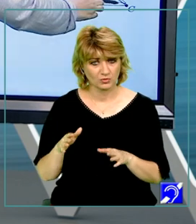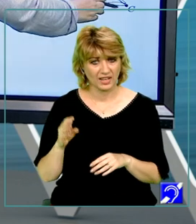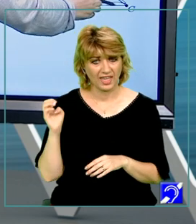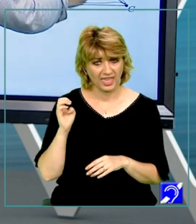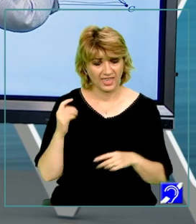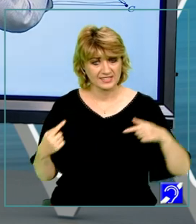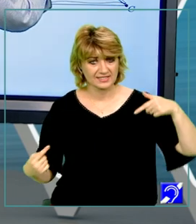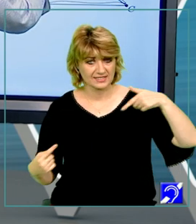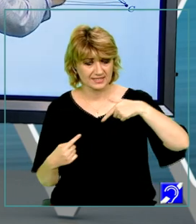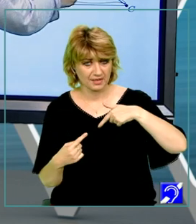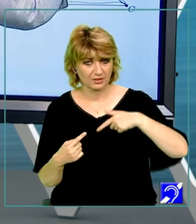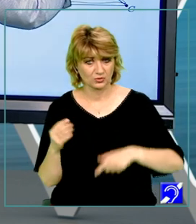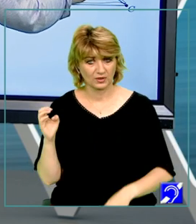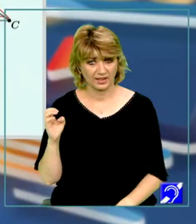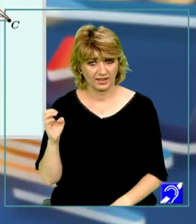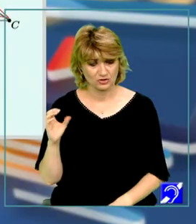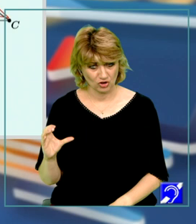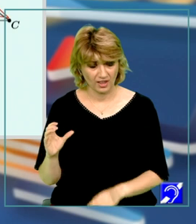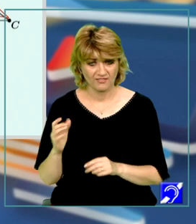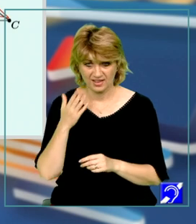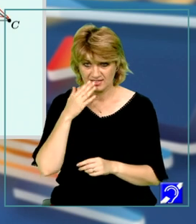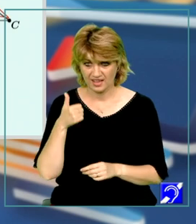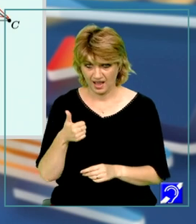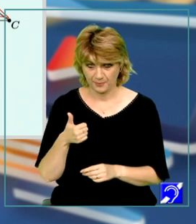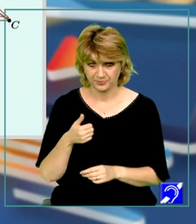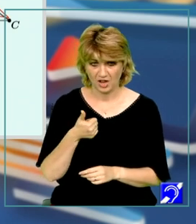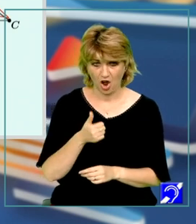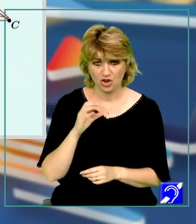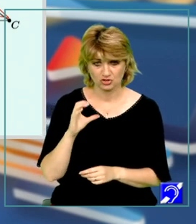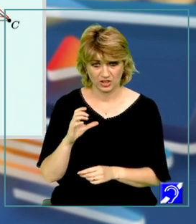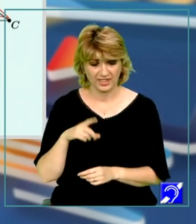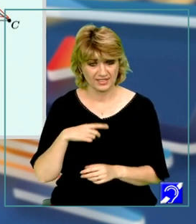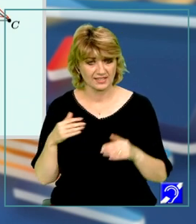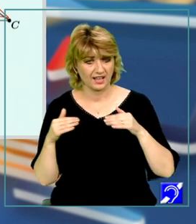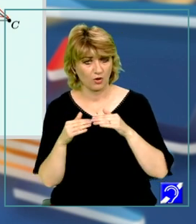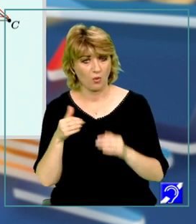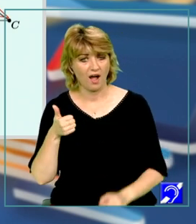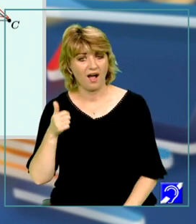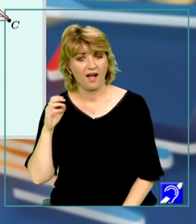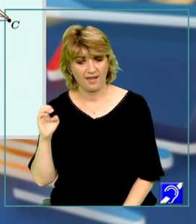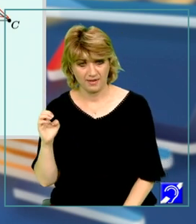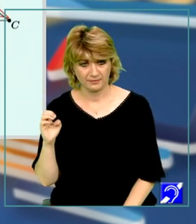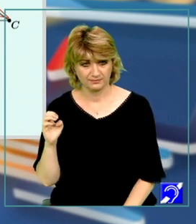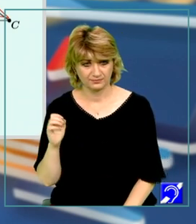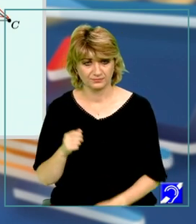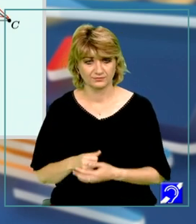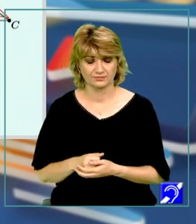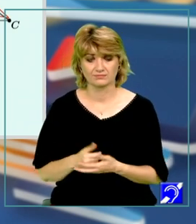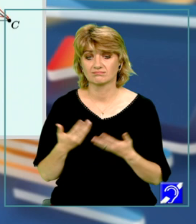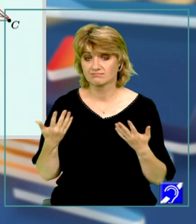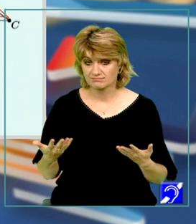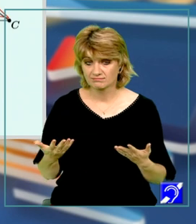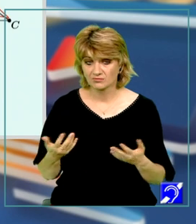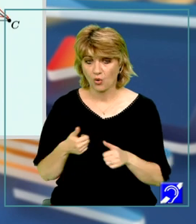simetricului C față de A, deci AC este congruent cu AE. Prin